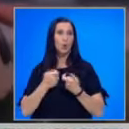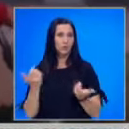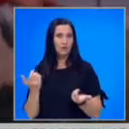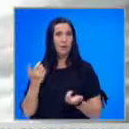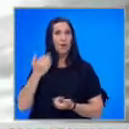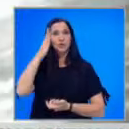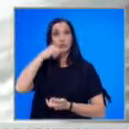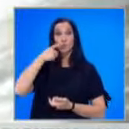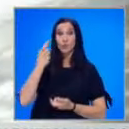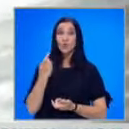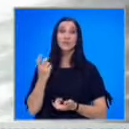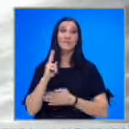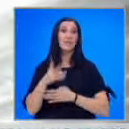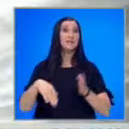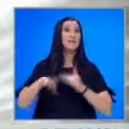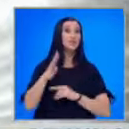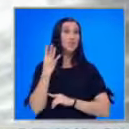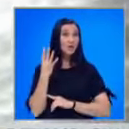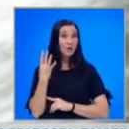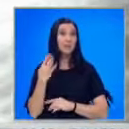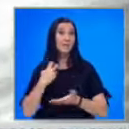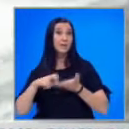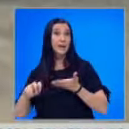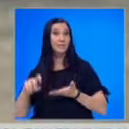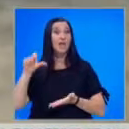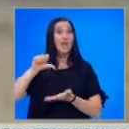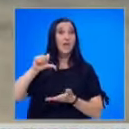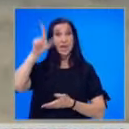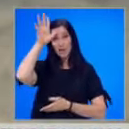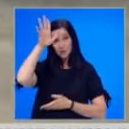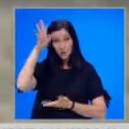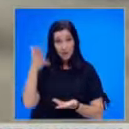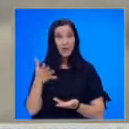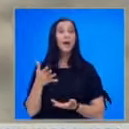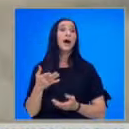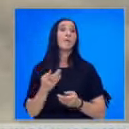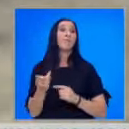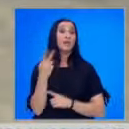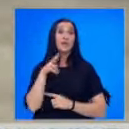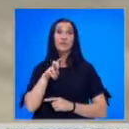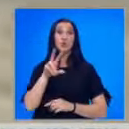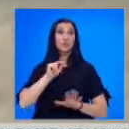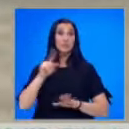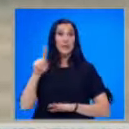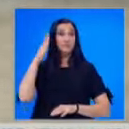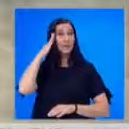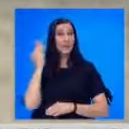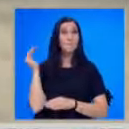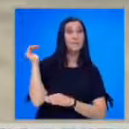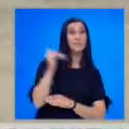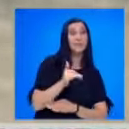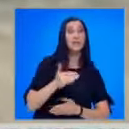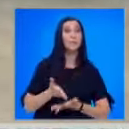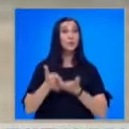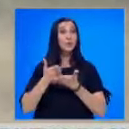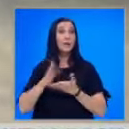мигранти предимно иракчани, а за цялата 2020 само 81. Страната вече пристигнаха подкрепления от Европейската агенция